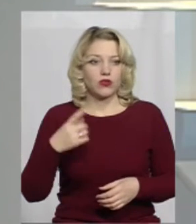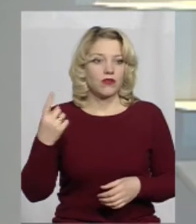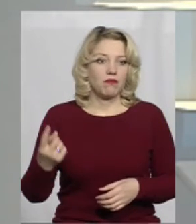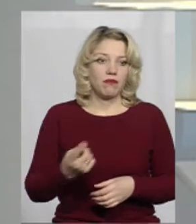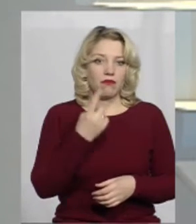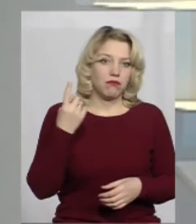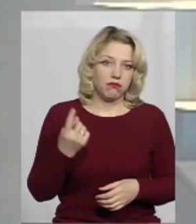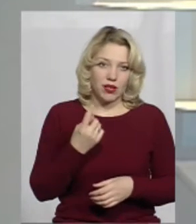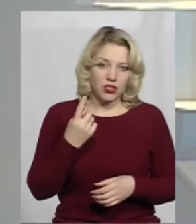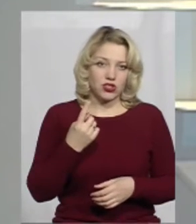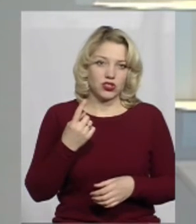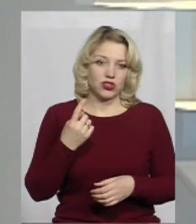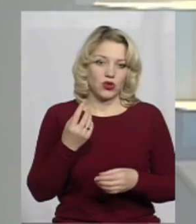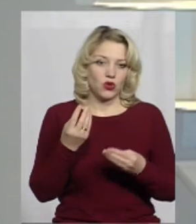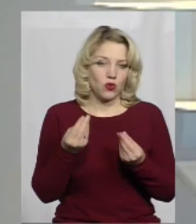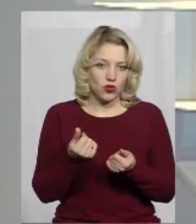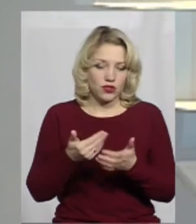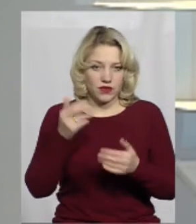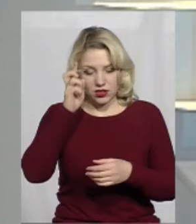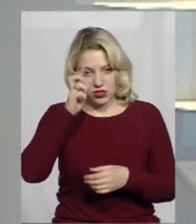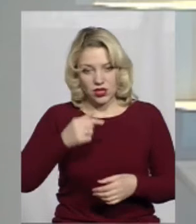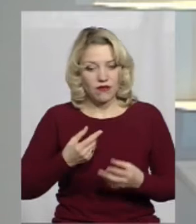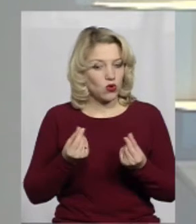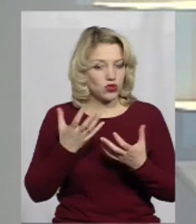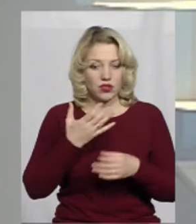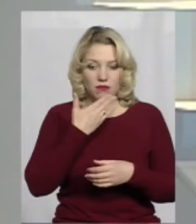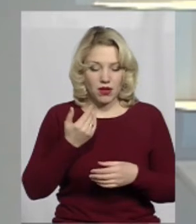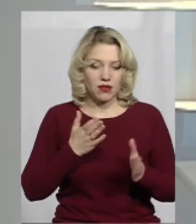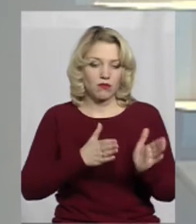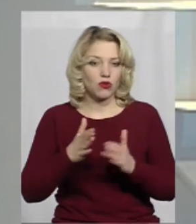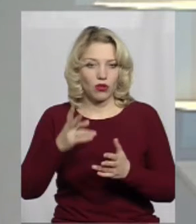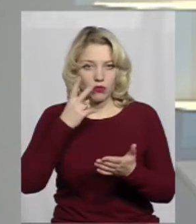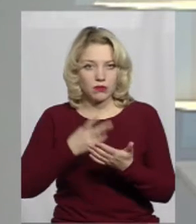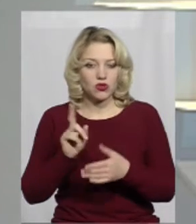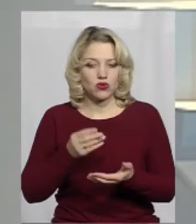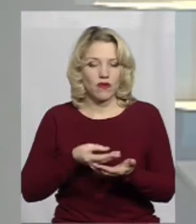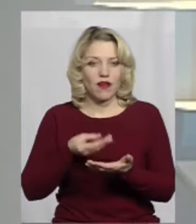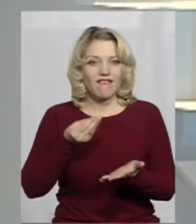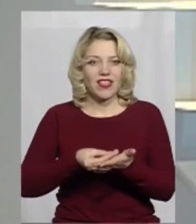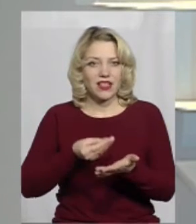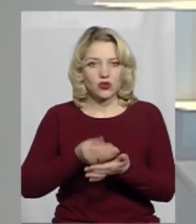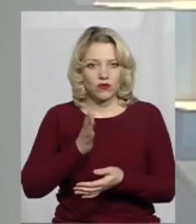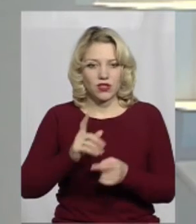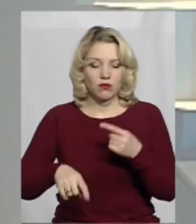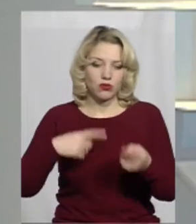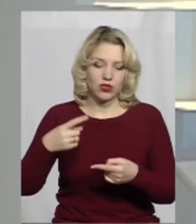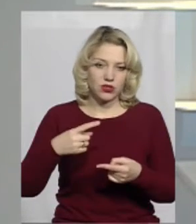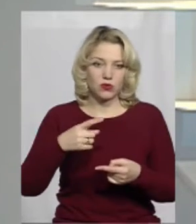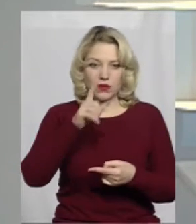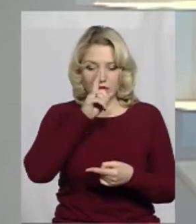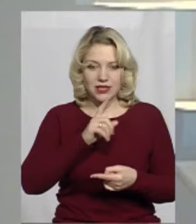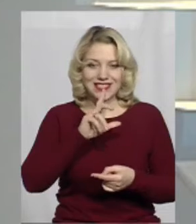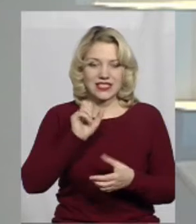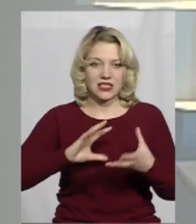кошти? Ні, коштів ще немає. Діючий порядок передбачає, що фінансування здійснюватиметься в місяць наступний за